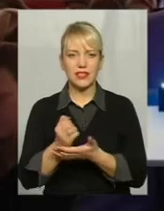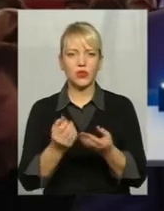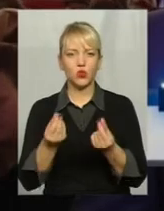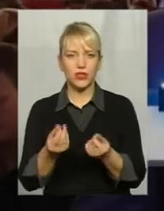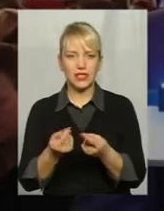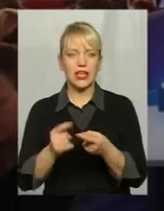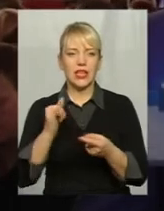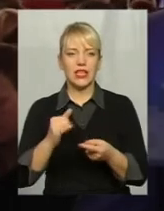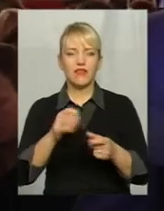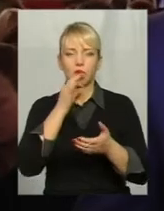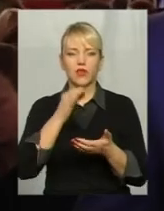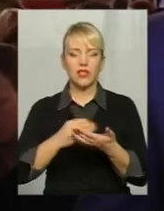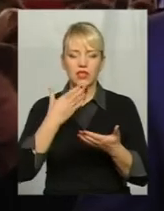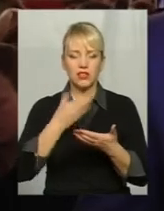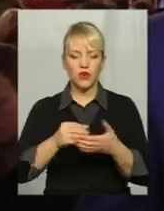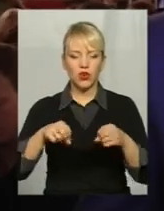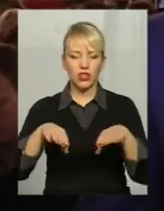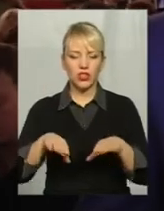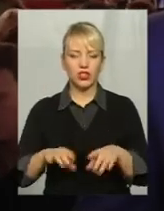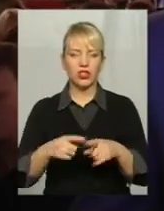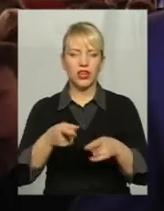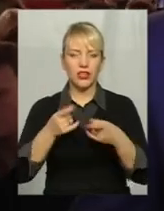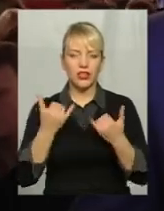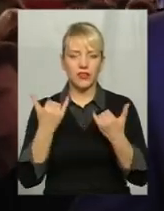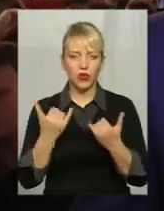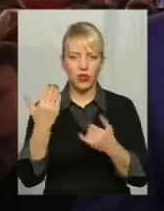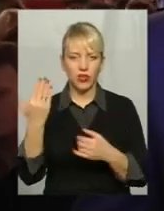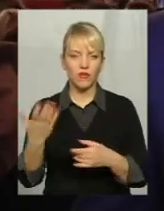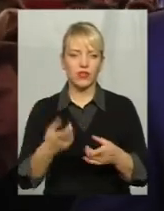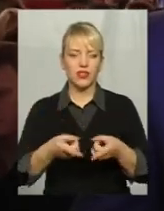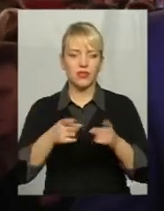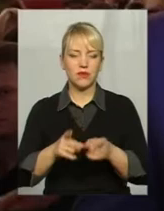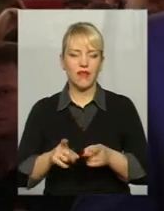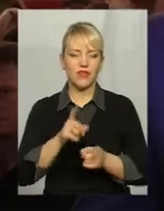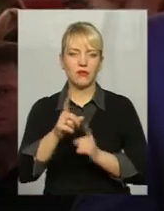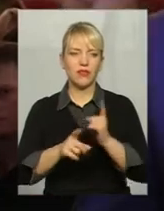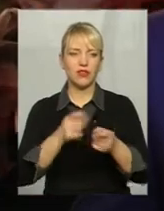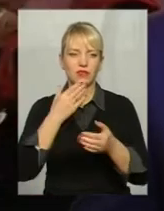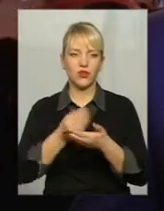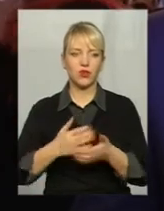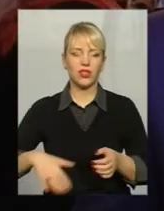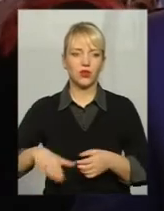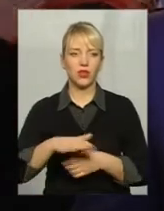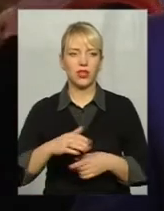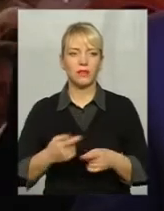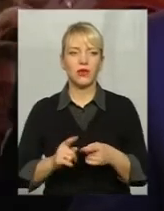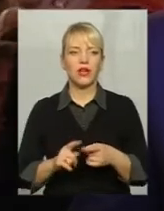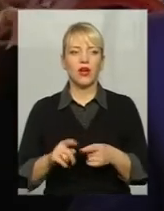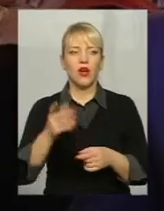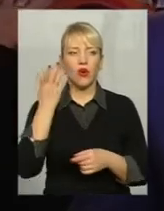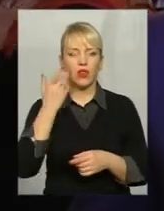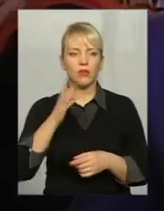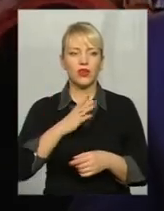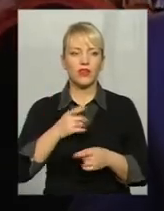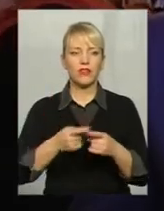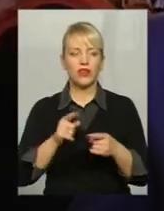рішення Вони сьогодні насправді міняють свою територію Я колись говорив, вони не красять траву в зелений колір, бо приїде генерал з Києва Вони це